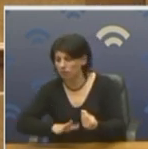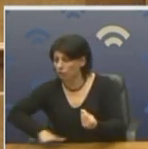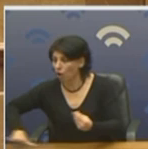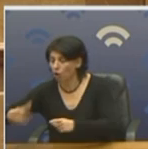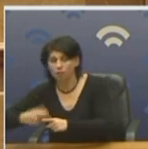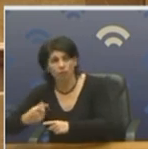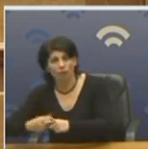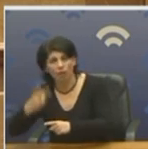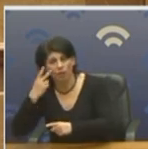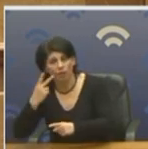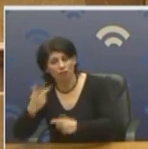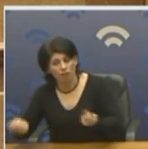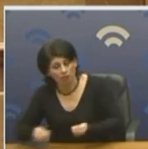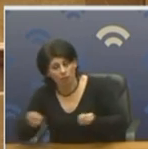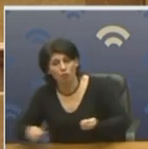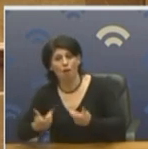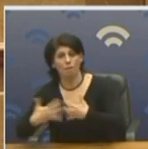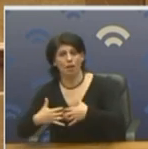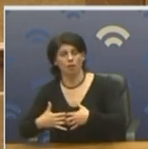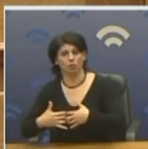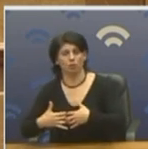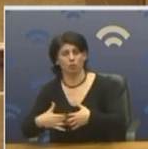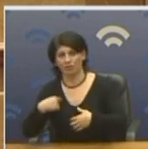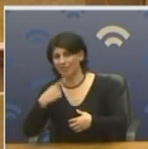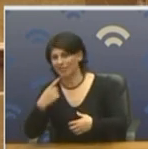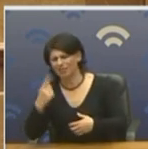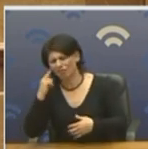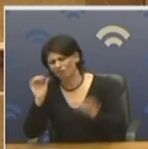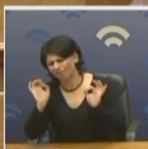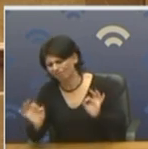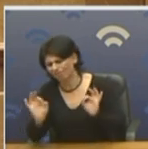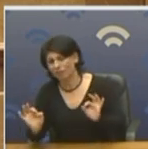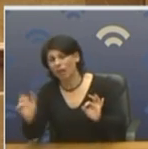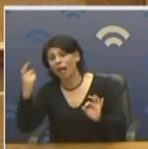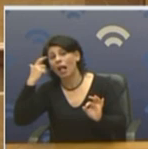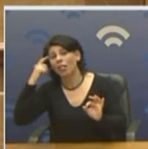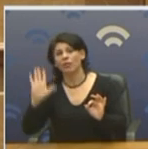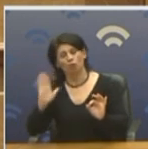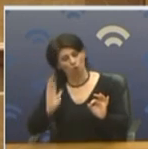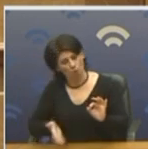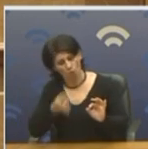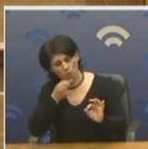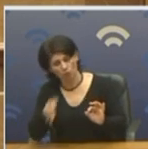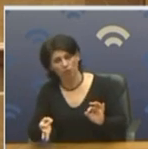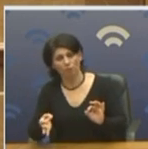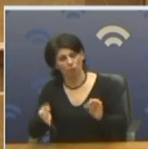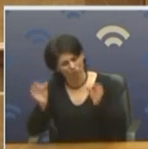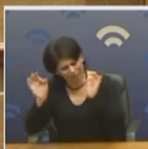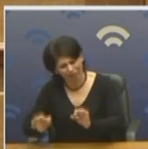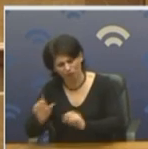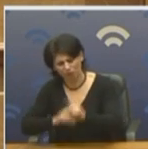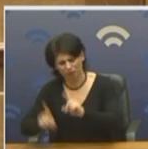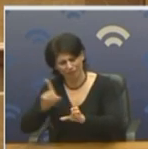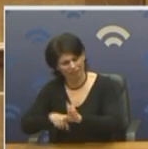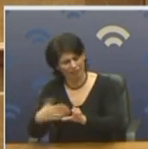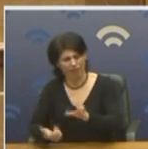δουλεύει ο μηχανισμός. Κάβι θα κάνει να χτίσει. Σας λέω ταυτονόητα. Και αν δεν το ξέρετε, μπορώ να σας πω και ποιες εταιρείες είναι. Γιατί άψαξτε λίγο παραπάνω, τα